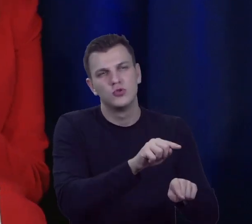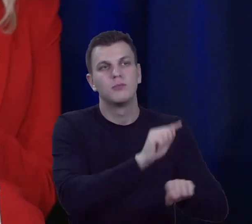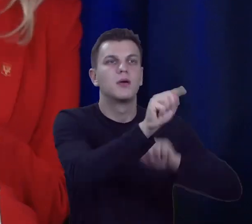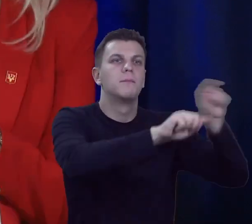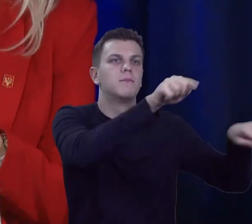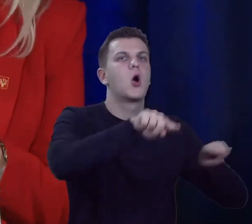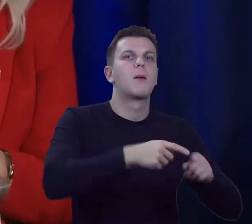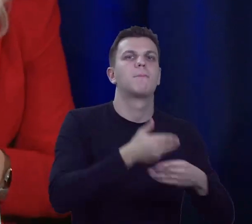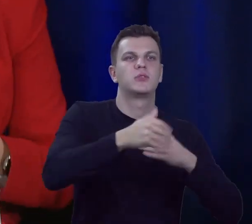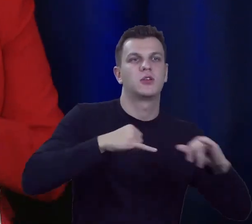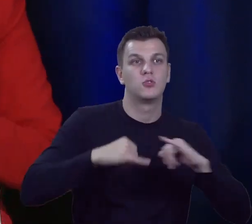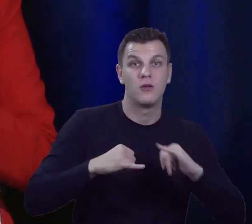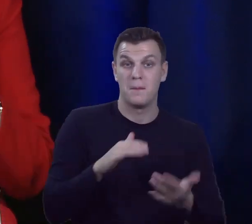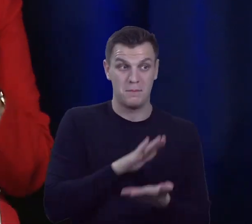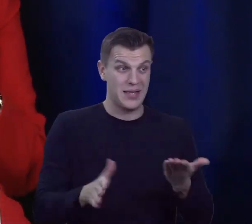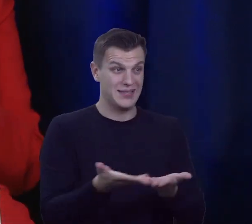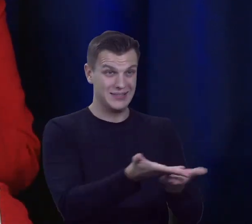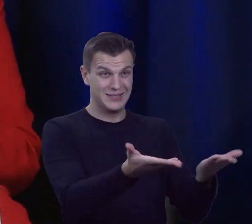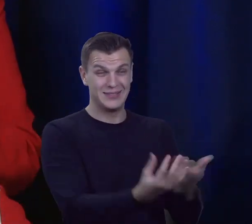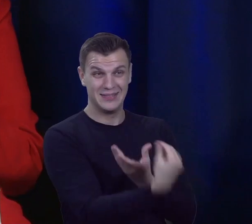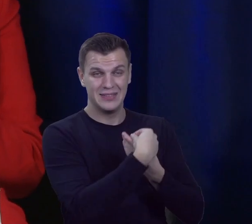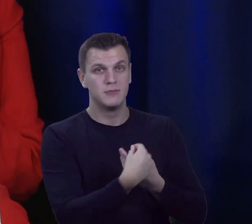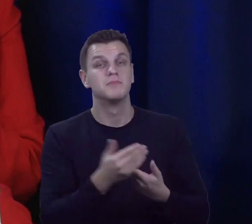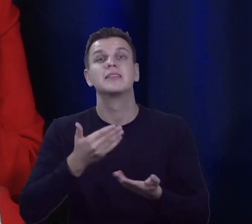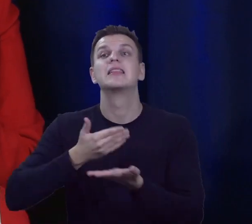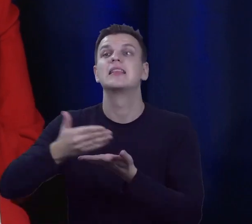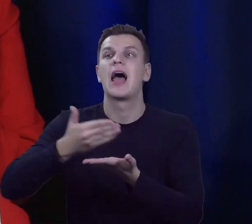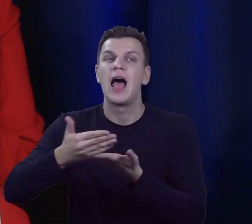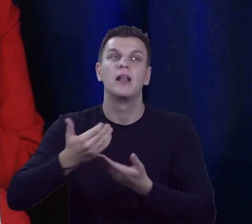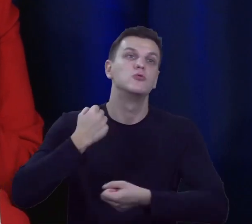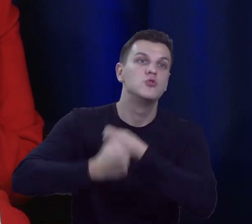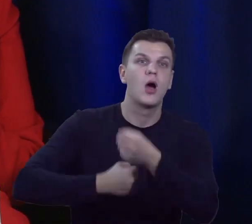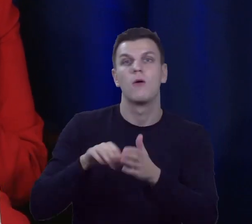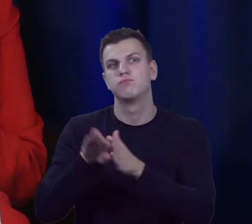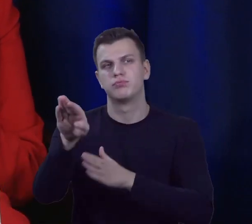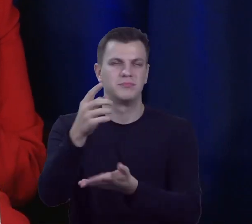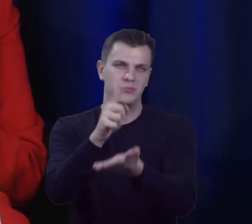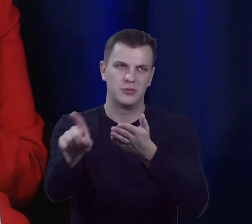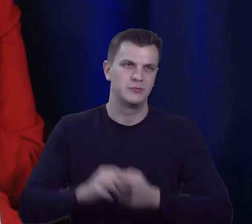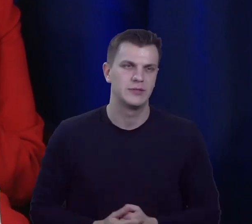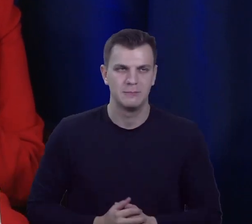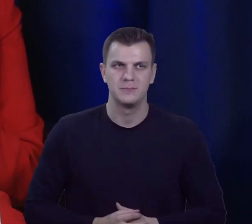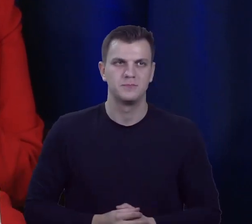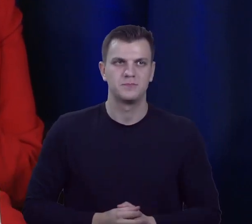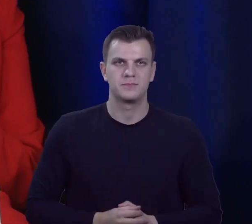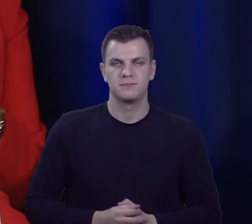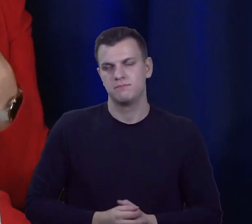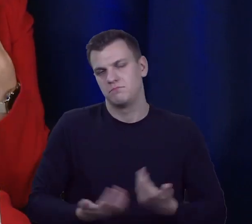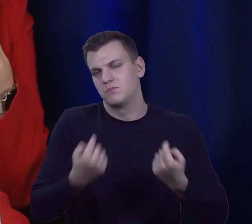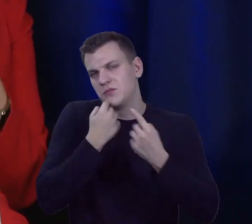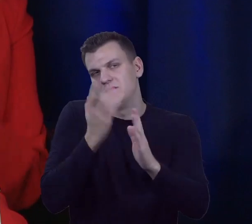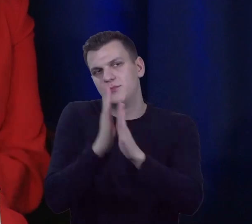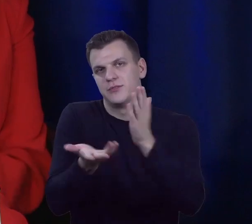daleko nie zajdzie. I to jest tak powiem wprost i najbardziej kolonowialnie jak mogłoby to zabrzmieć.